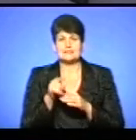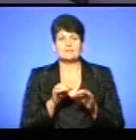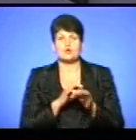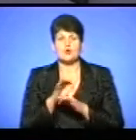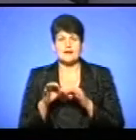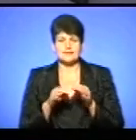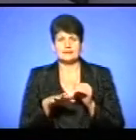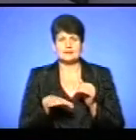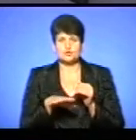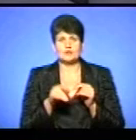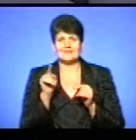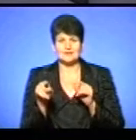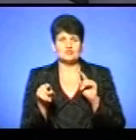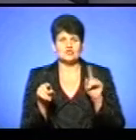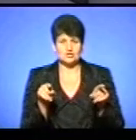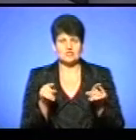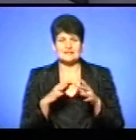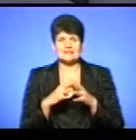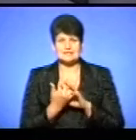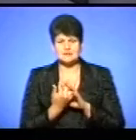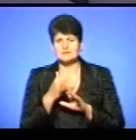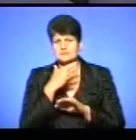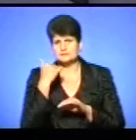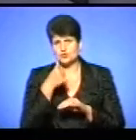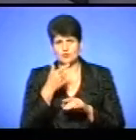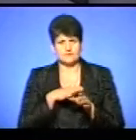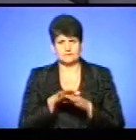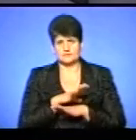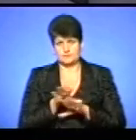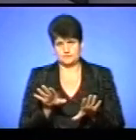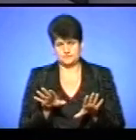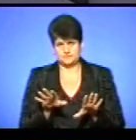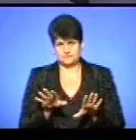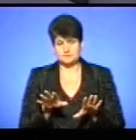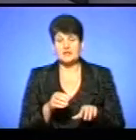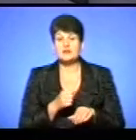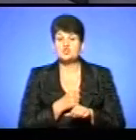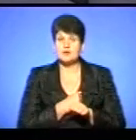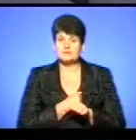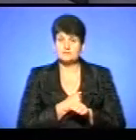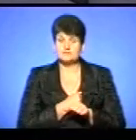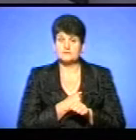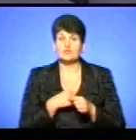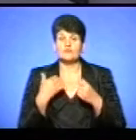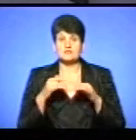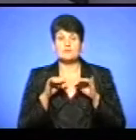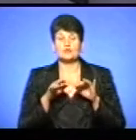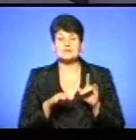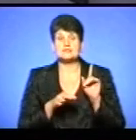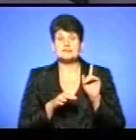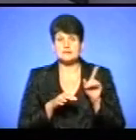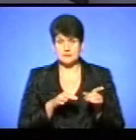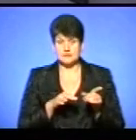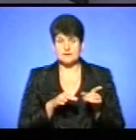які на територіях одних чи інших сіл роками не реалізовувалися. На жаль, вже процес дійшов до тієї